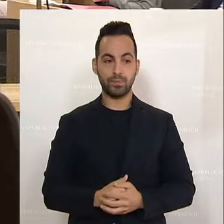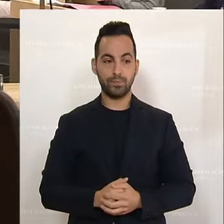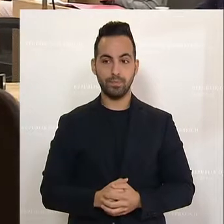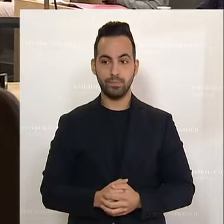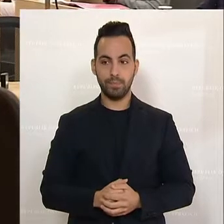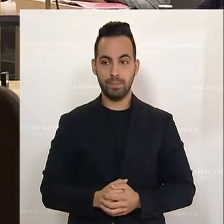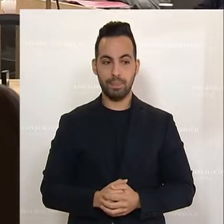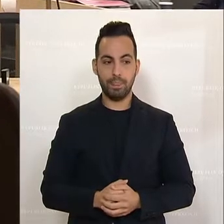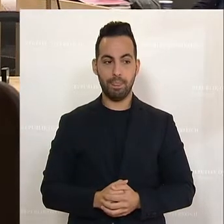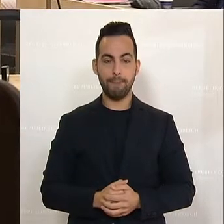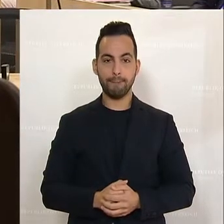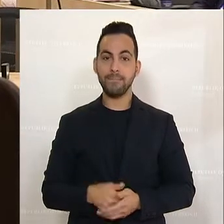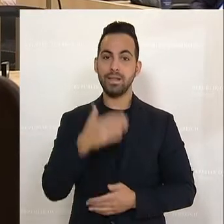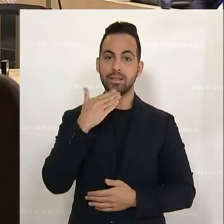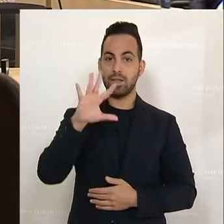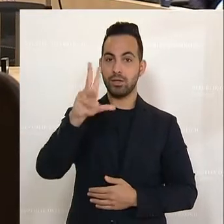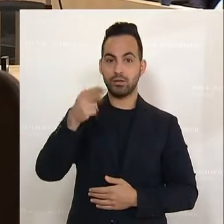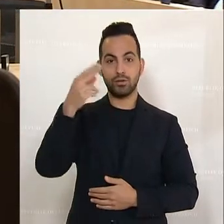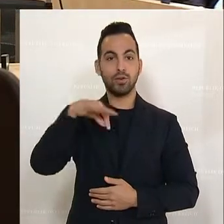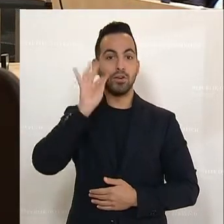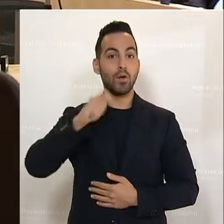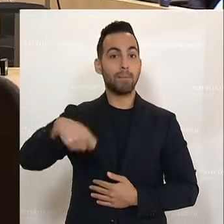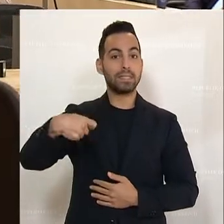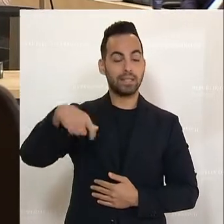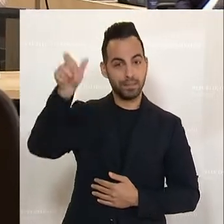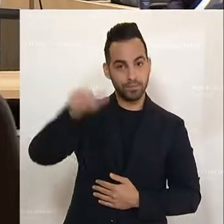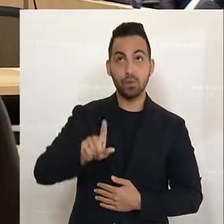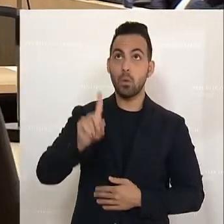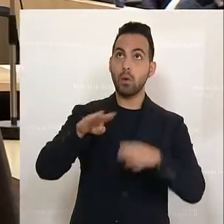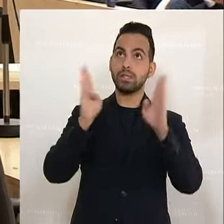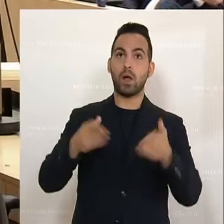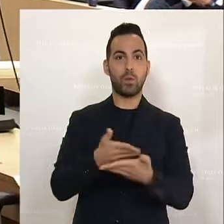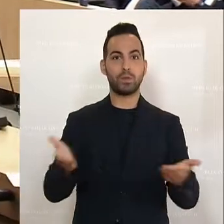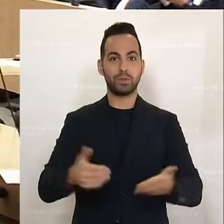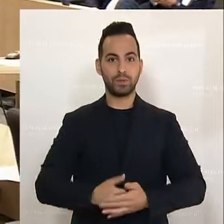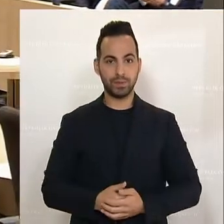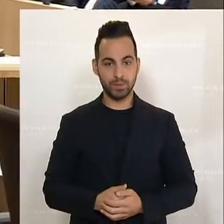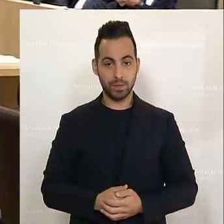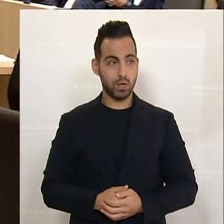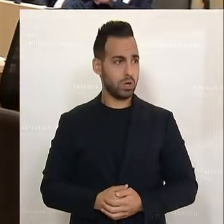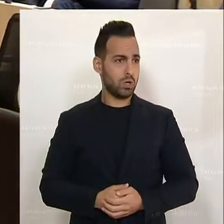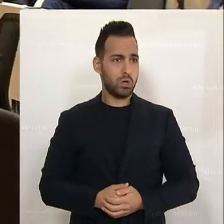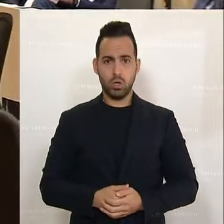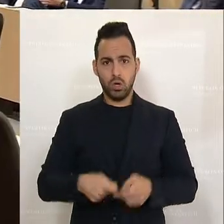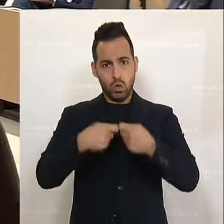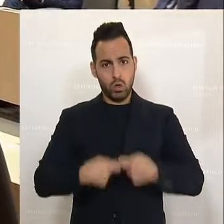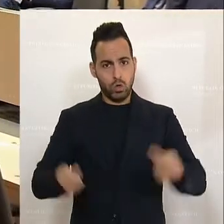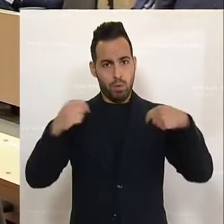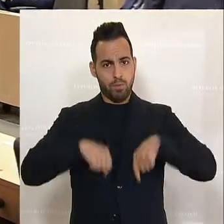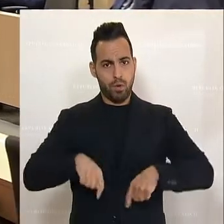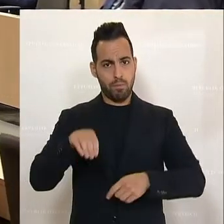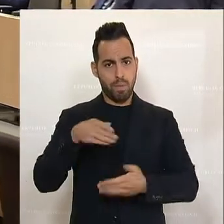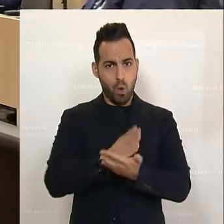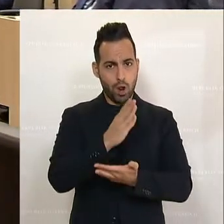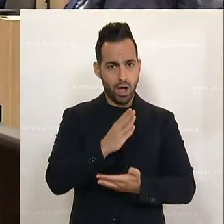Jetzt Gerhard Lorca von den NEOS. Frau Präsidentin, Hohes Haus. Also, ich glaube, Frau Maurer, die